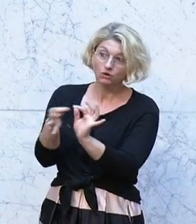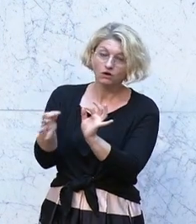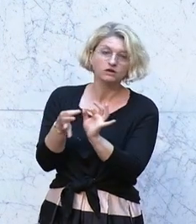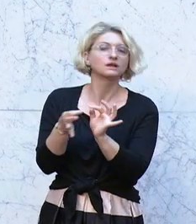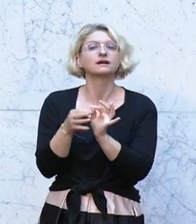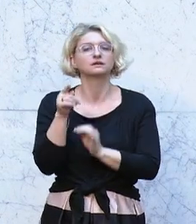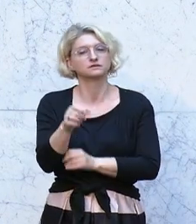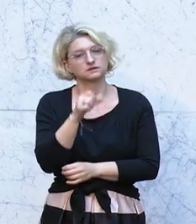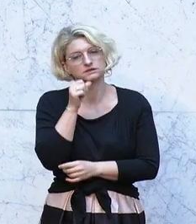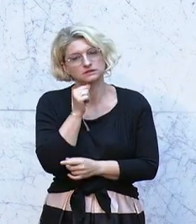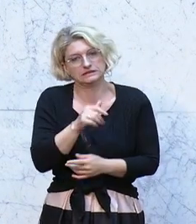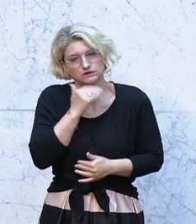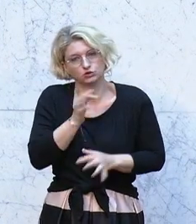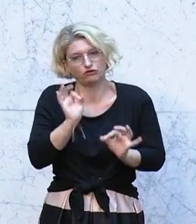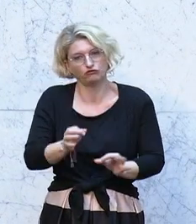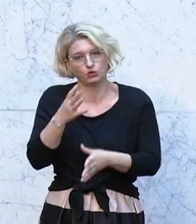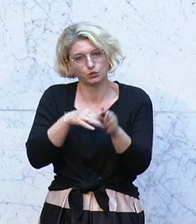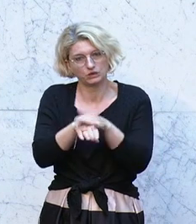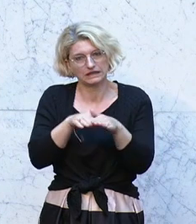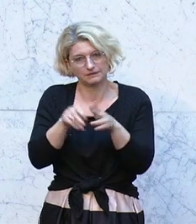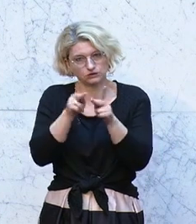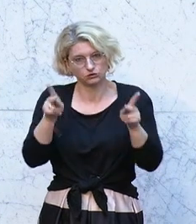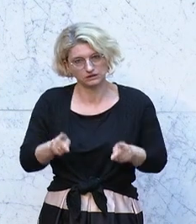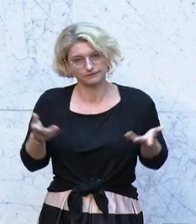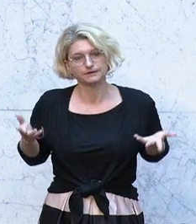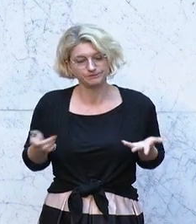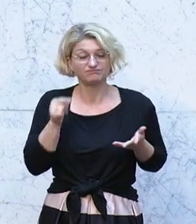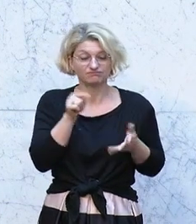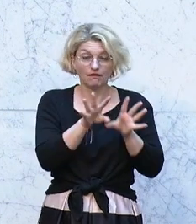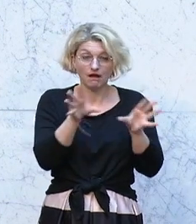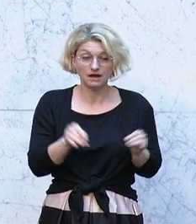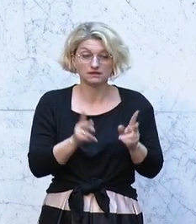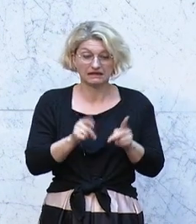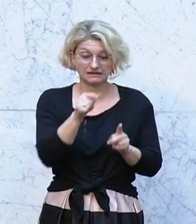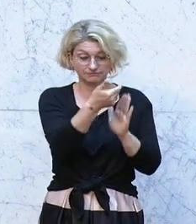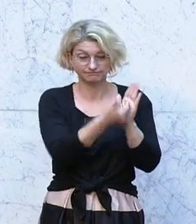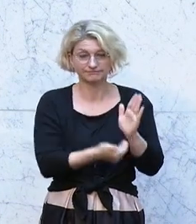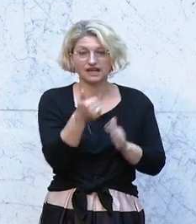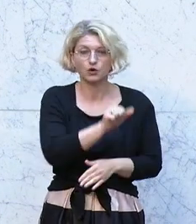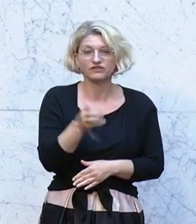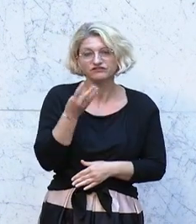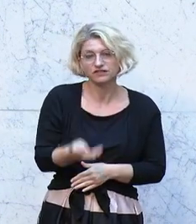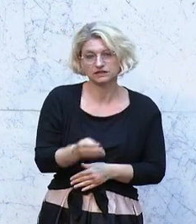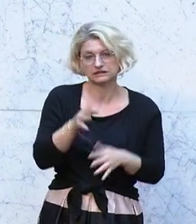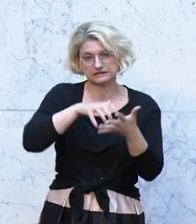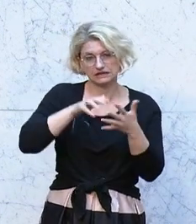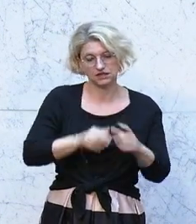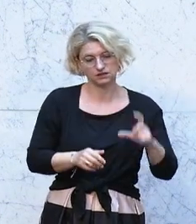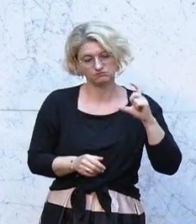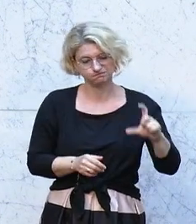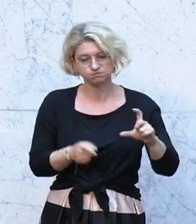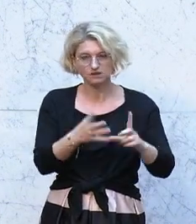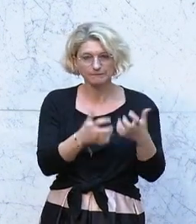Unternehmenskonzept. Und das alles können Sie in diesem 140 Seiten starken Bericht der